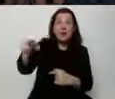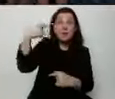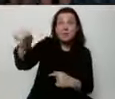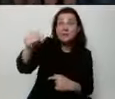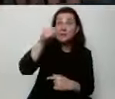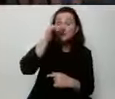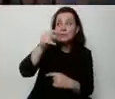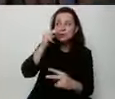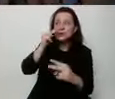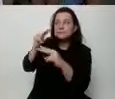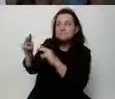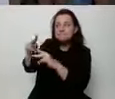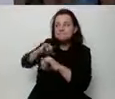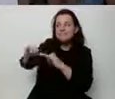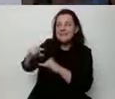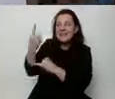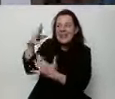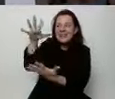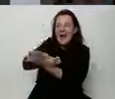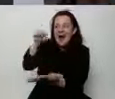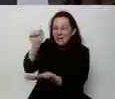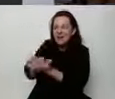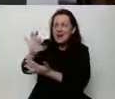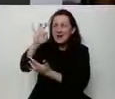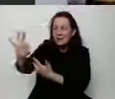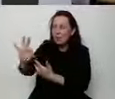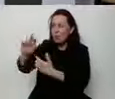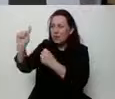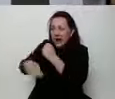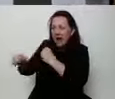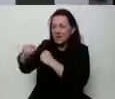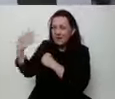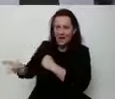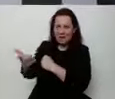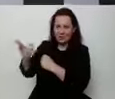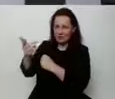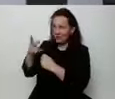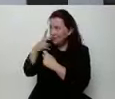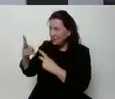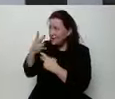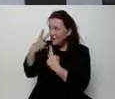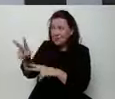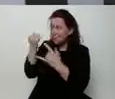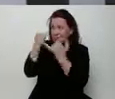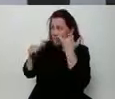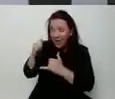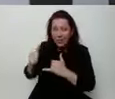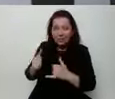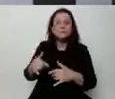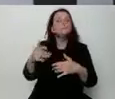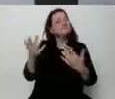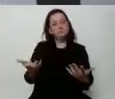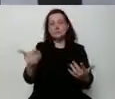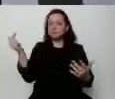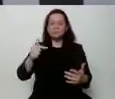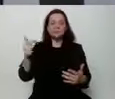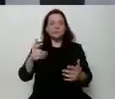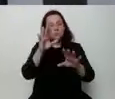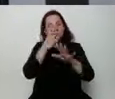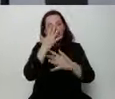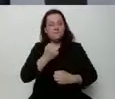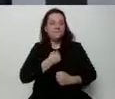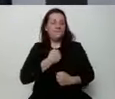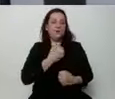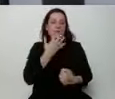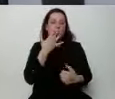choćby jednej afery tej władzy i nie chce tego zrobić, to oczywiście jasno o tym musimy mówić. Bo dzisiaj potrzeba silnego